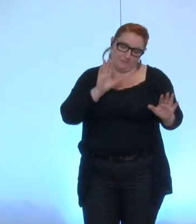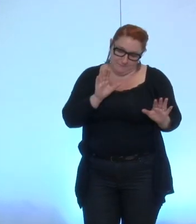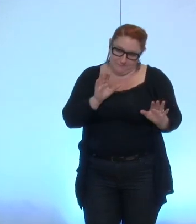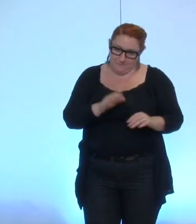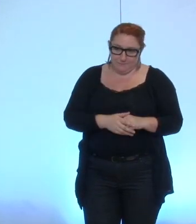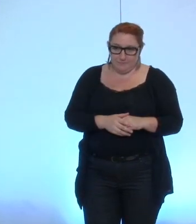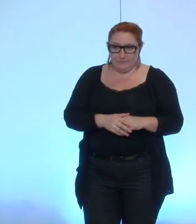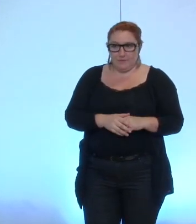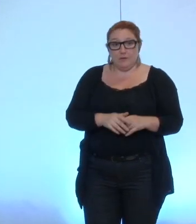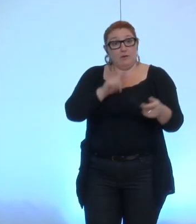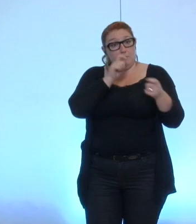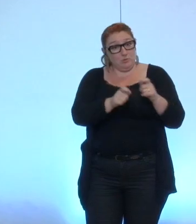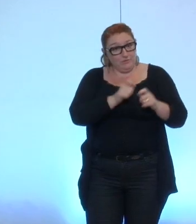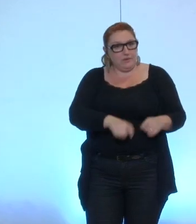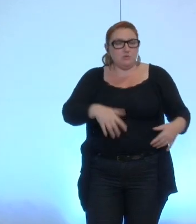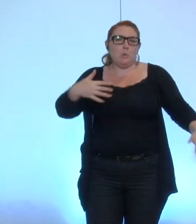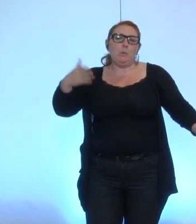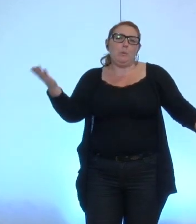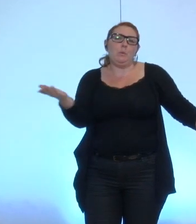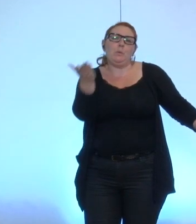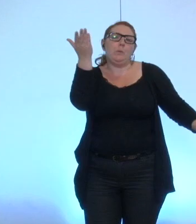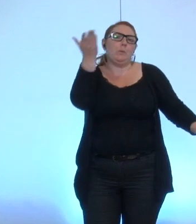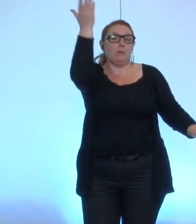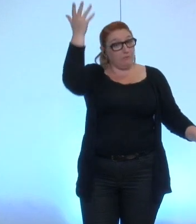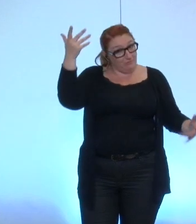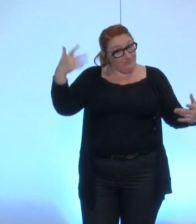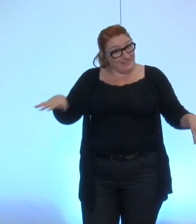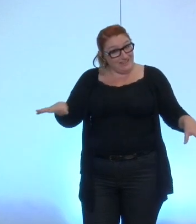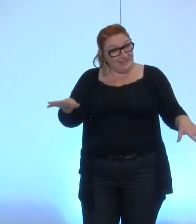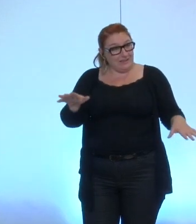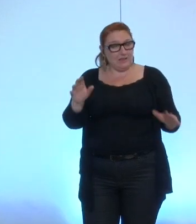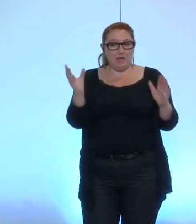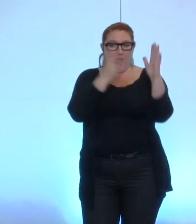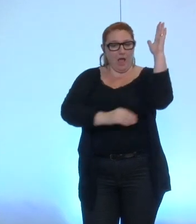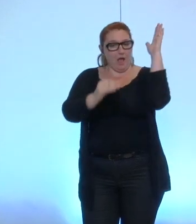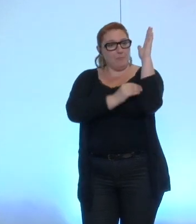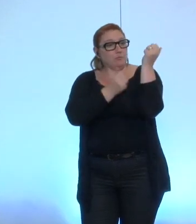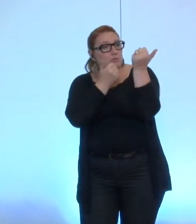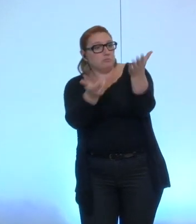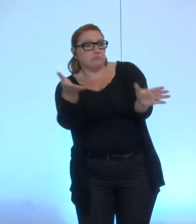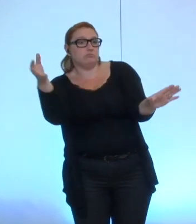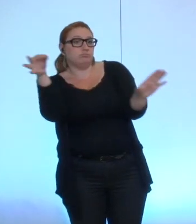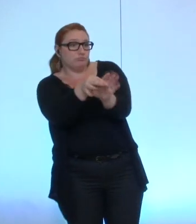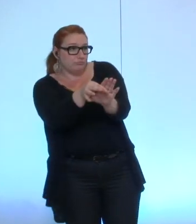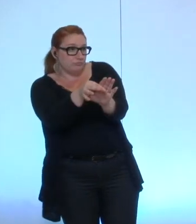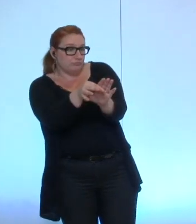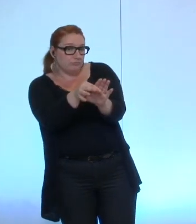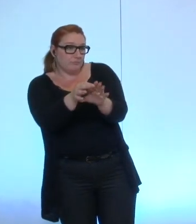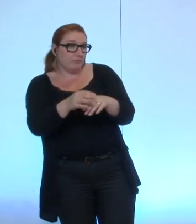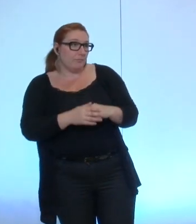après ces modifications d'envergure je soumets cet amendement ainsi sous-amendé au voie